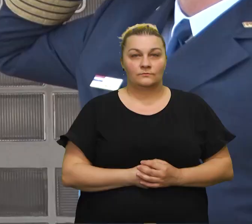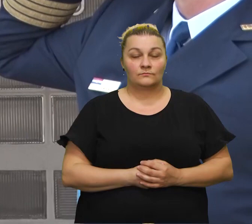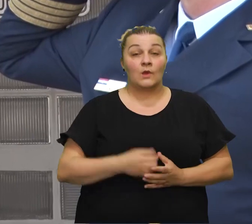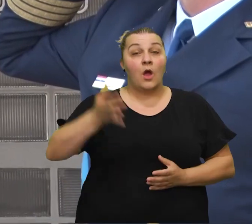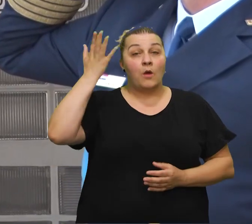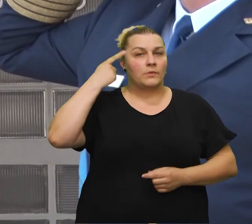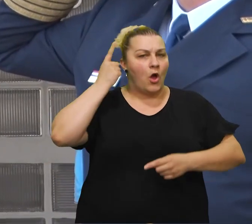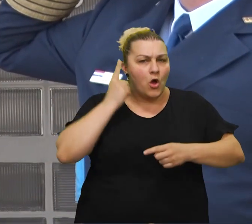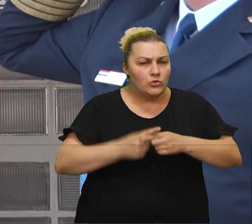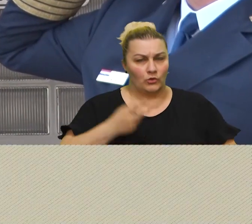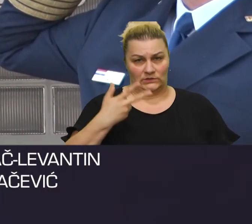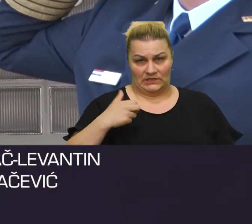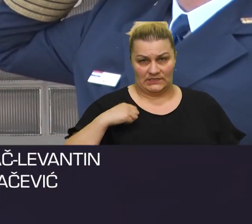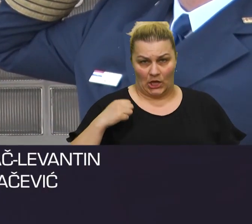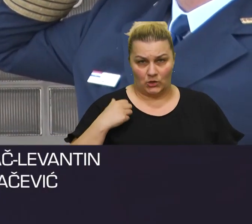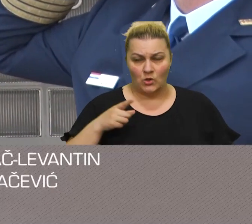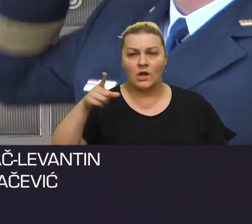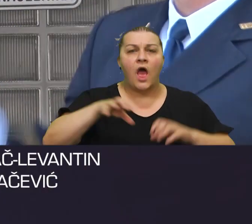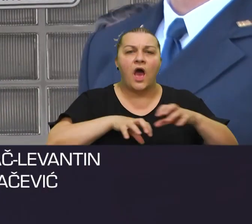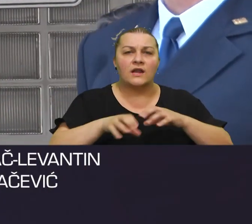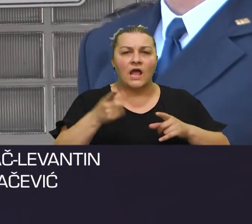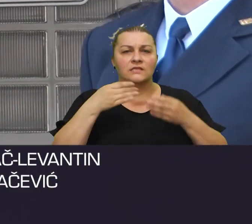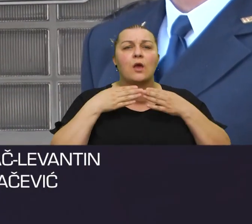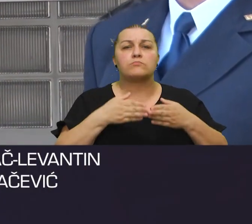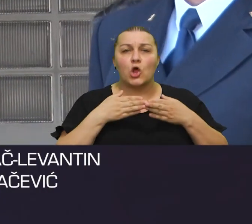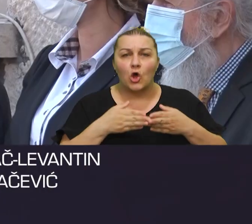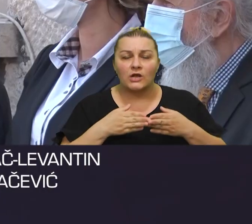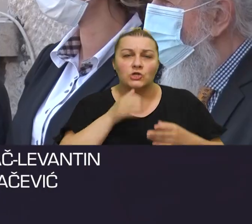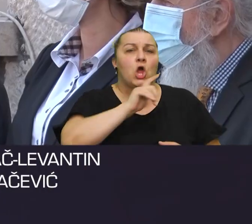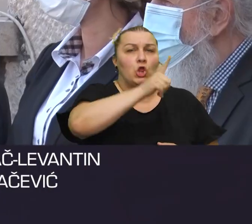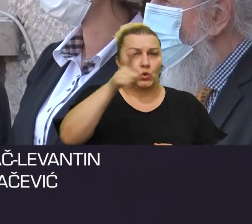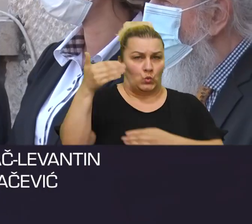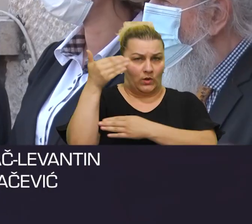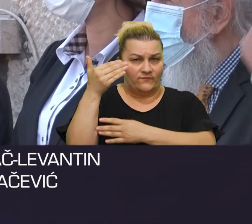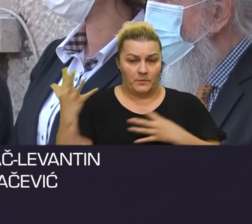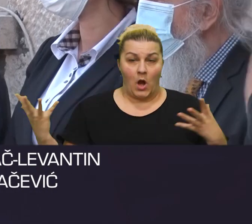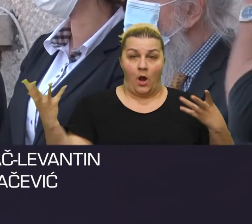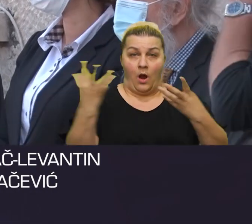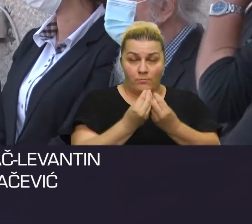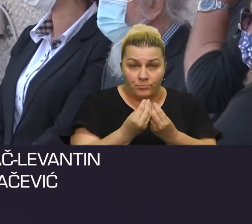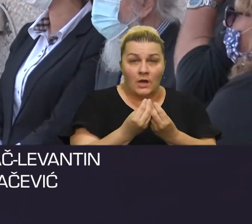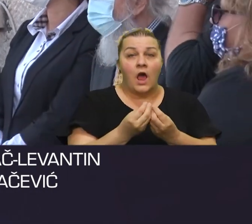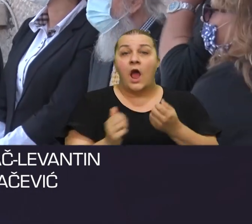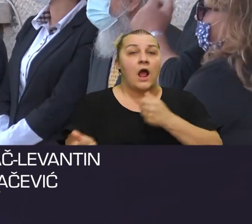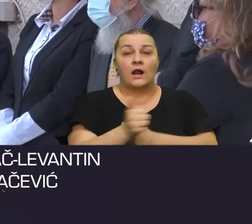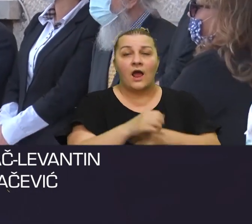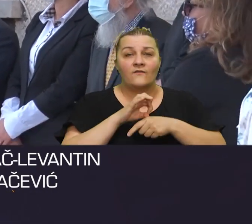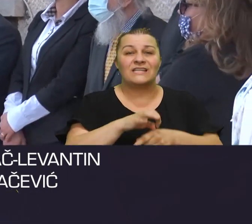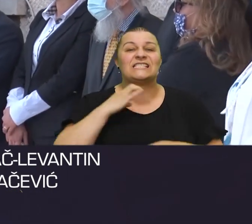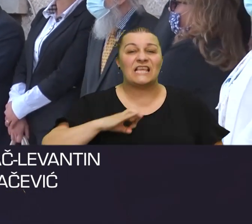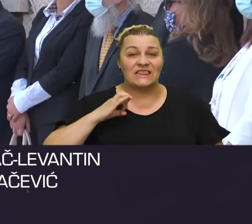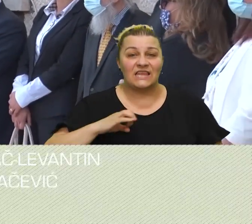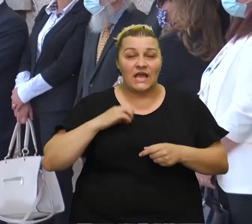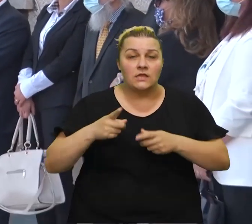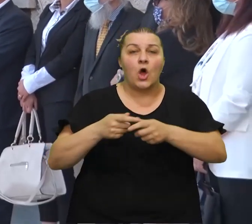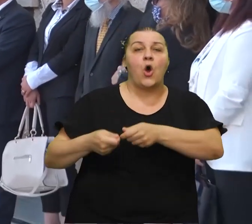Prije točno 30 godina radnici Splitskog brodogradilišta i brojnih drugih poduzeća, predvođeni nezavisnim sindikatom Brodo